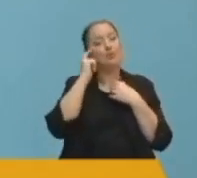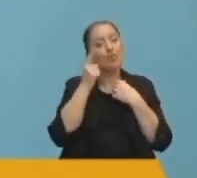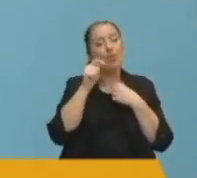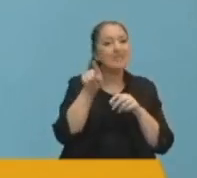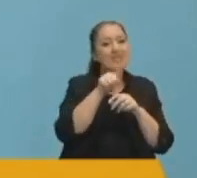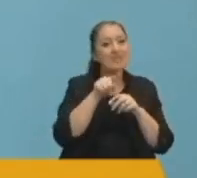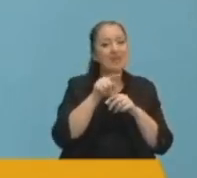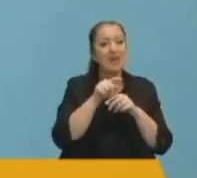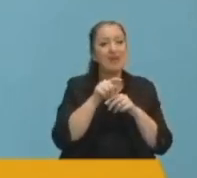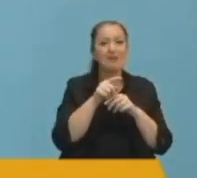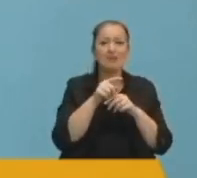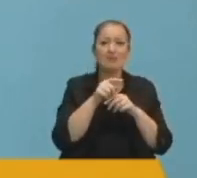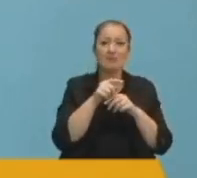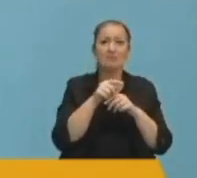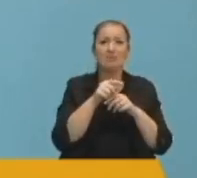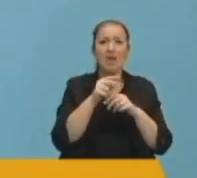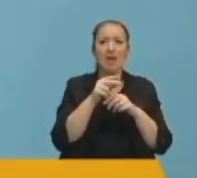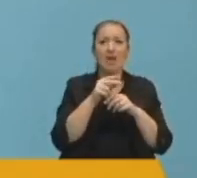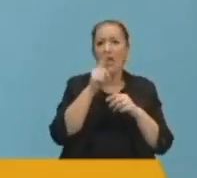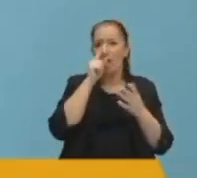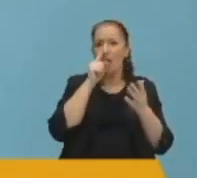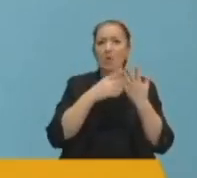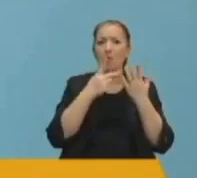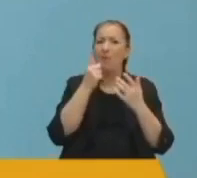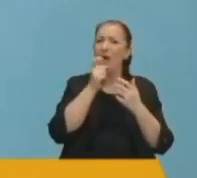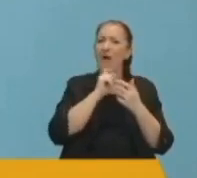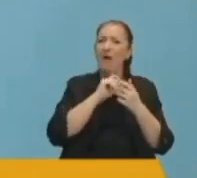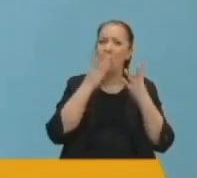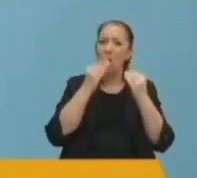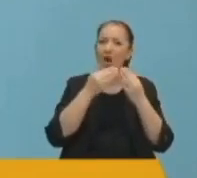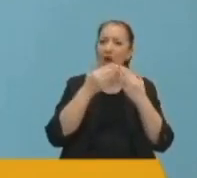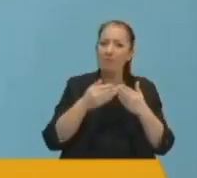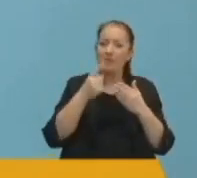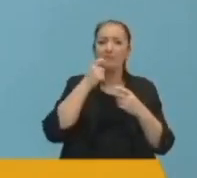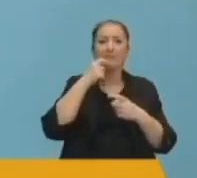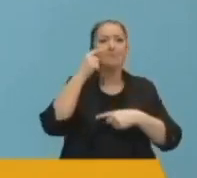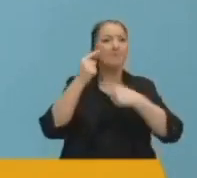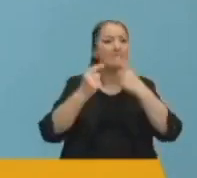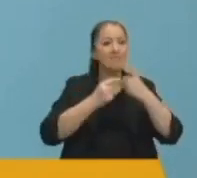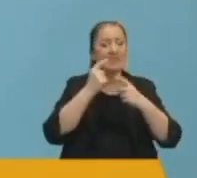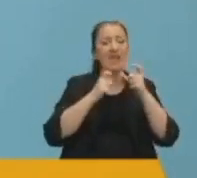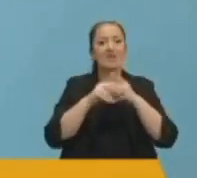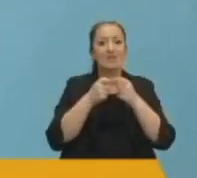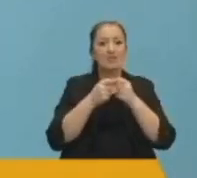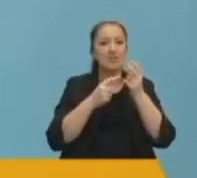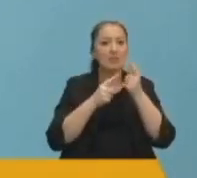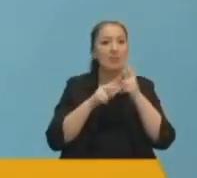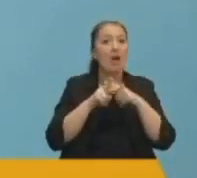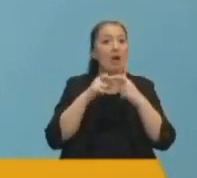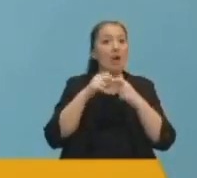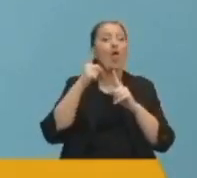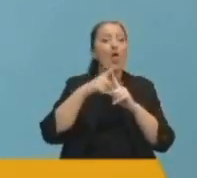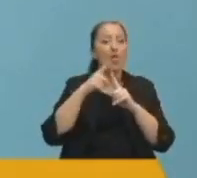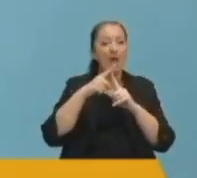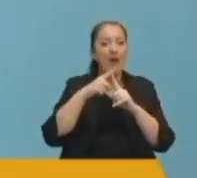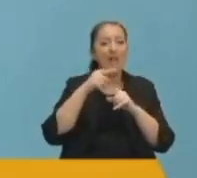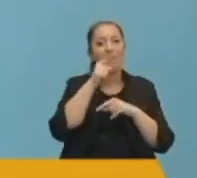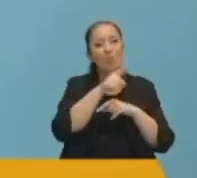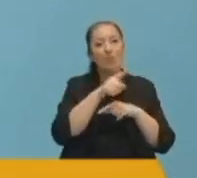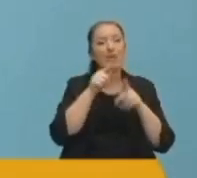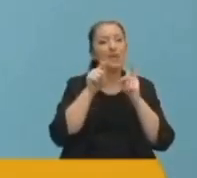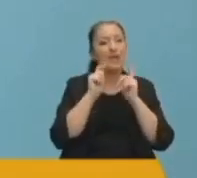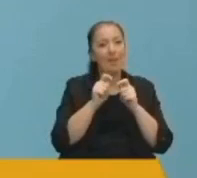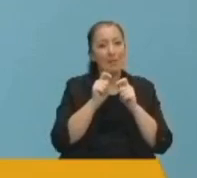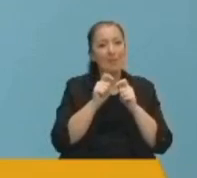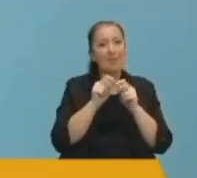da sizlerin erdemine güveniyorum. hata olarak kabul edip en azından önümüzdeki yıl Şebi Aruz törenlerinde aslına uygun olarak Şebi Aruz'un